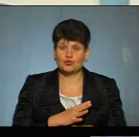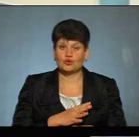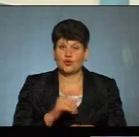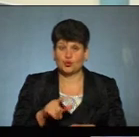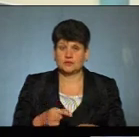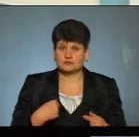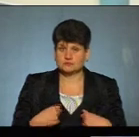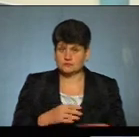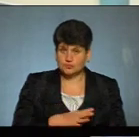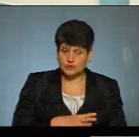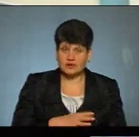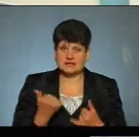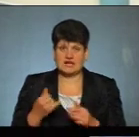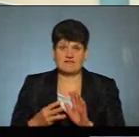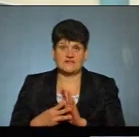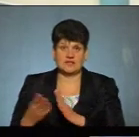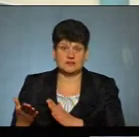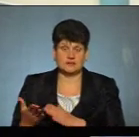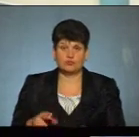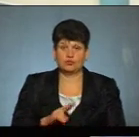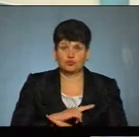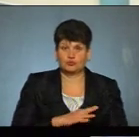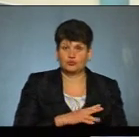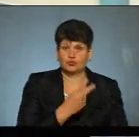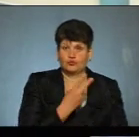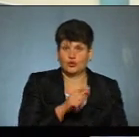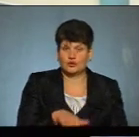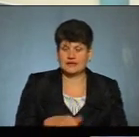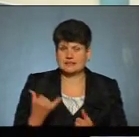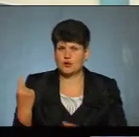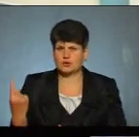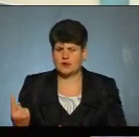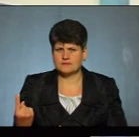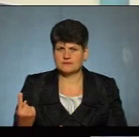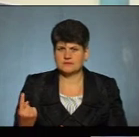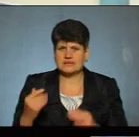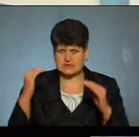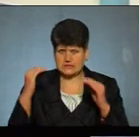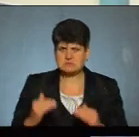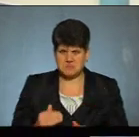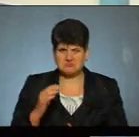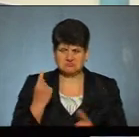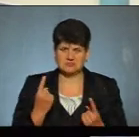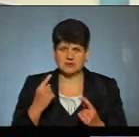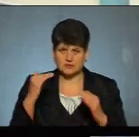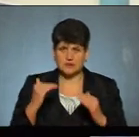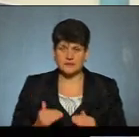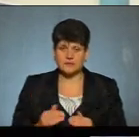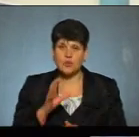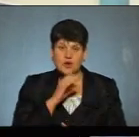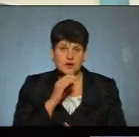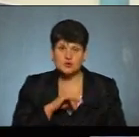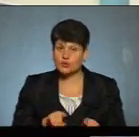по трупах загинуло було двоє людей, зараз одна, тобто спад досить серйозно. По крадіжках